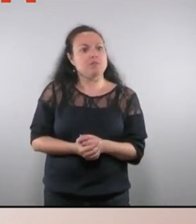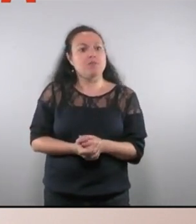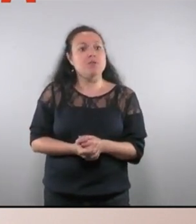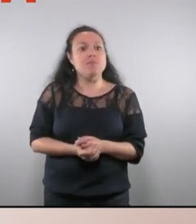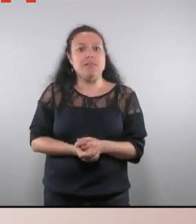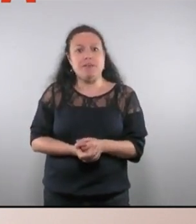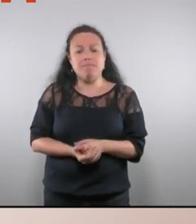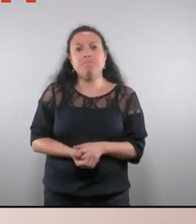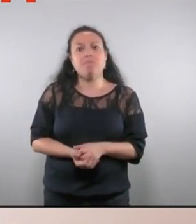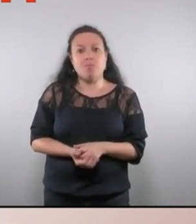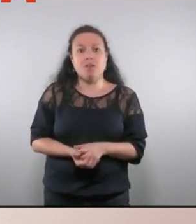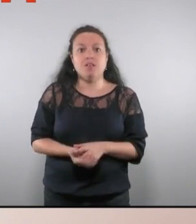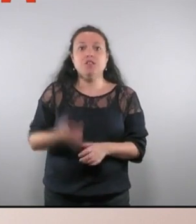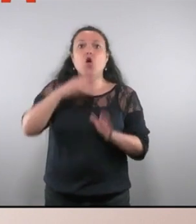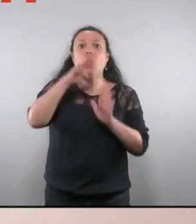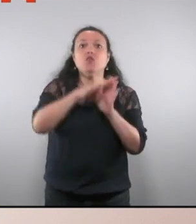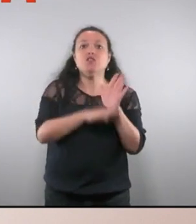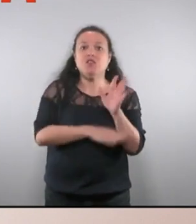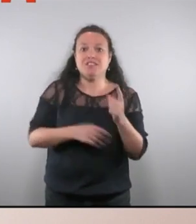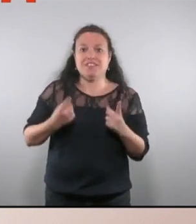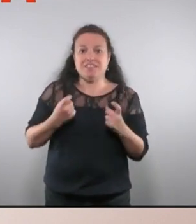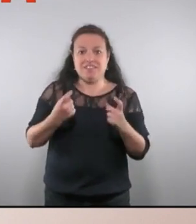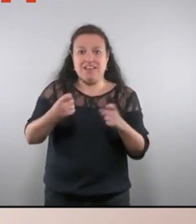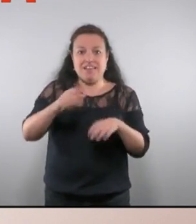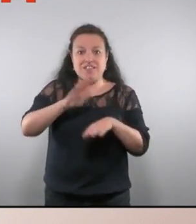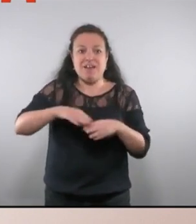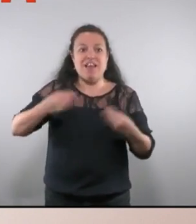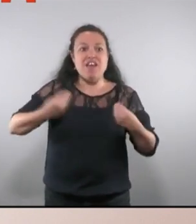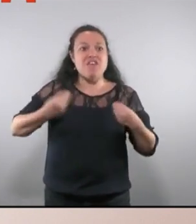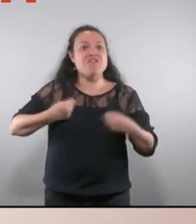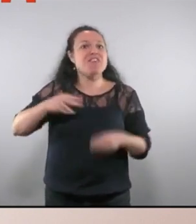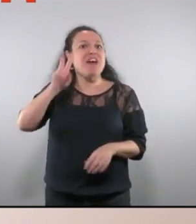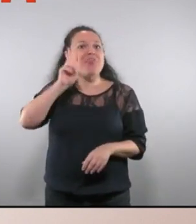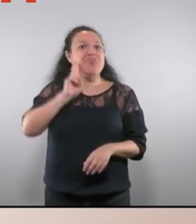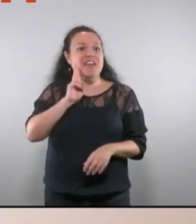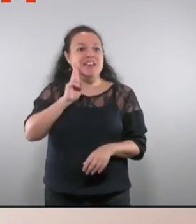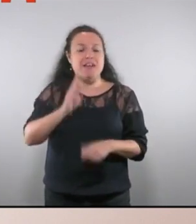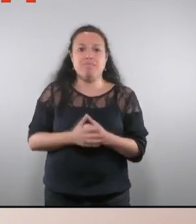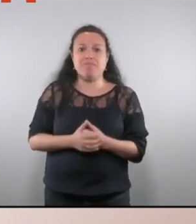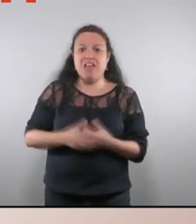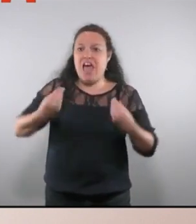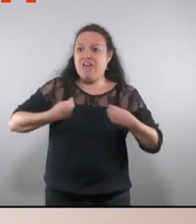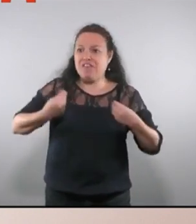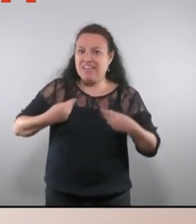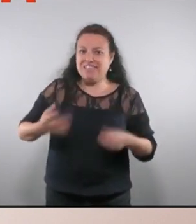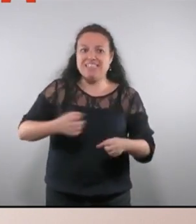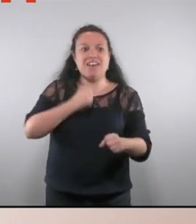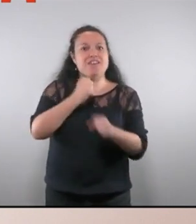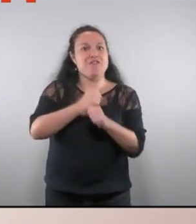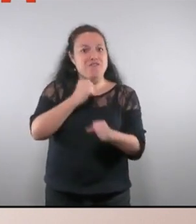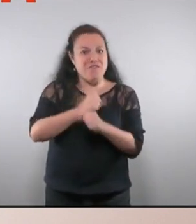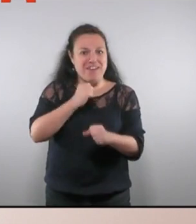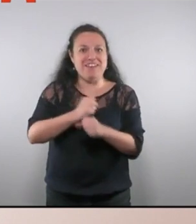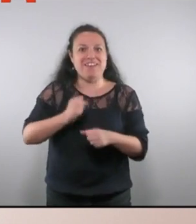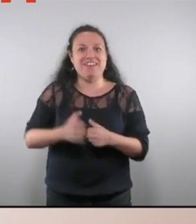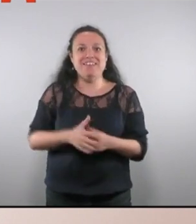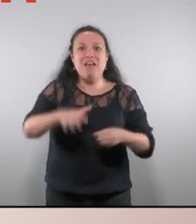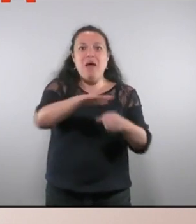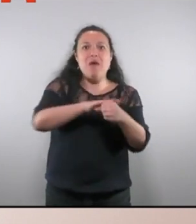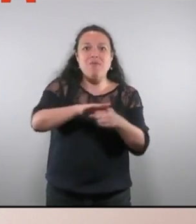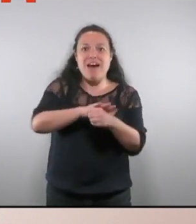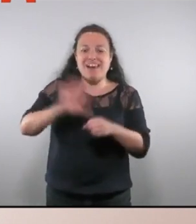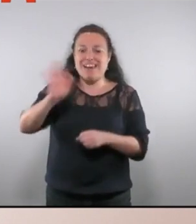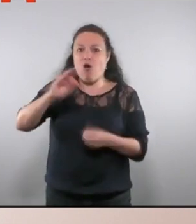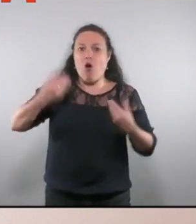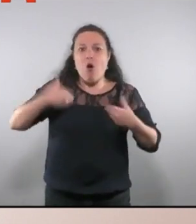respecte a la vida i les condicions necessàries per a la vida digna, en habitatge, en feina, en impossibilitat de sentar-se a cap barri o a cap